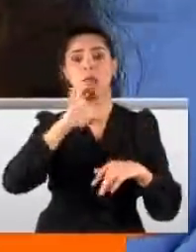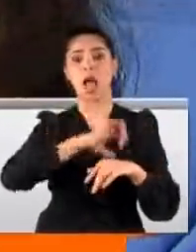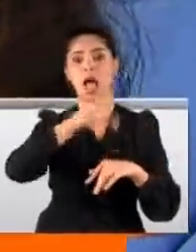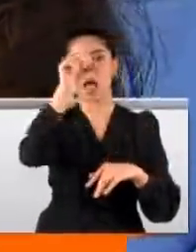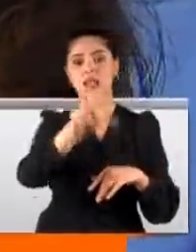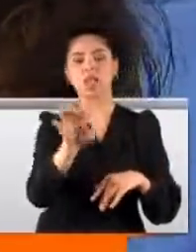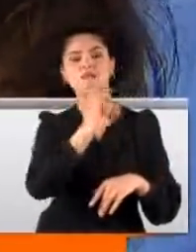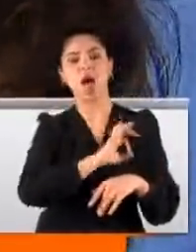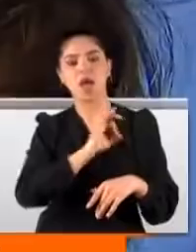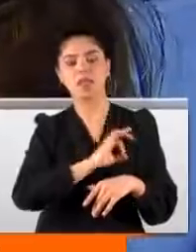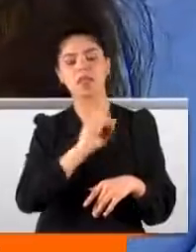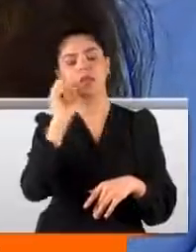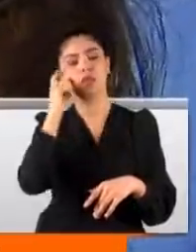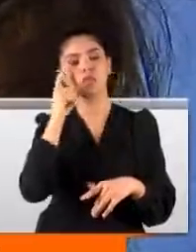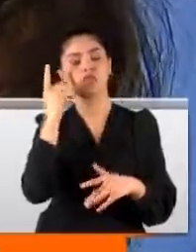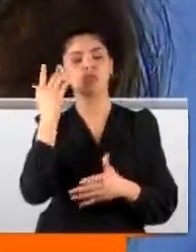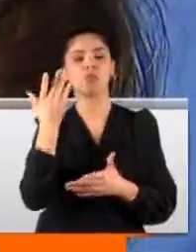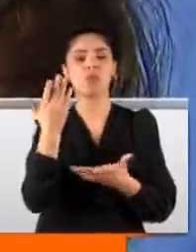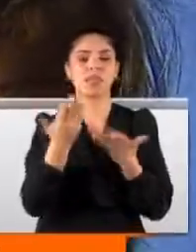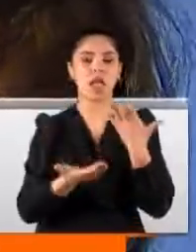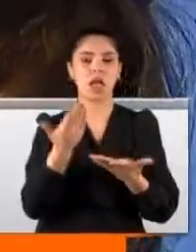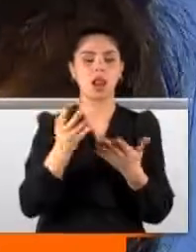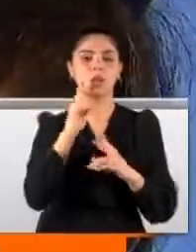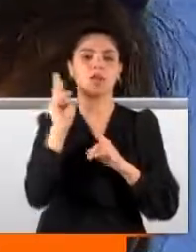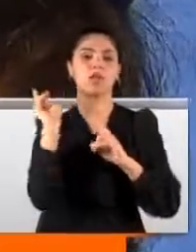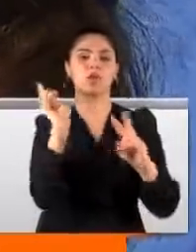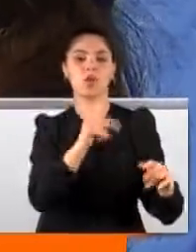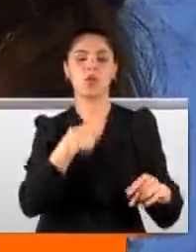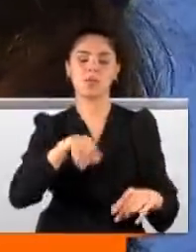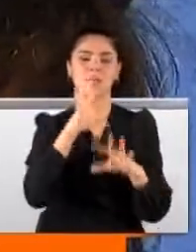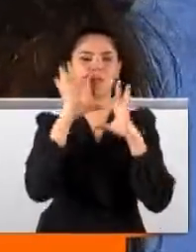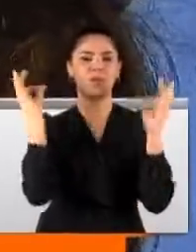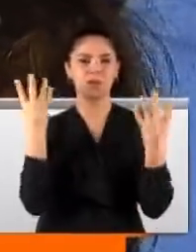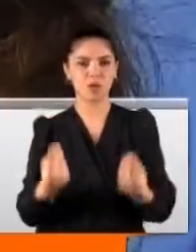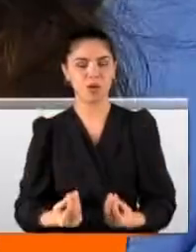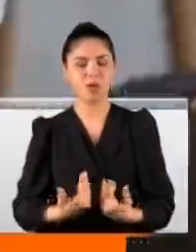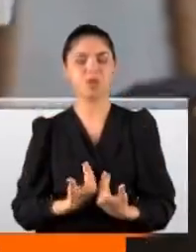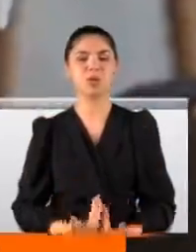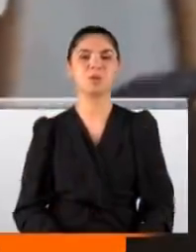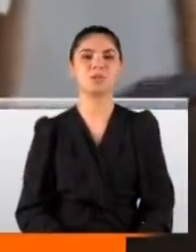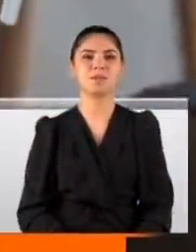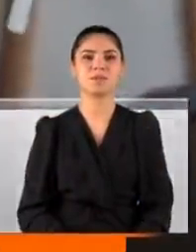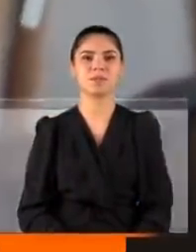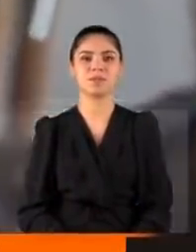faydasını, hasta sağlığını gözettiğini de çok iyi gördük. Bu da bizi çok mutlu etti ve umutlandırdı.